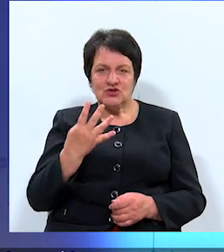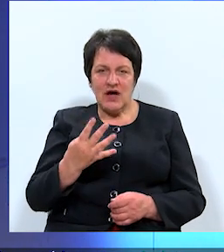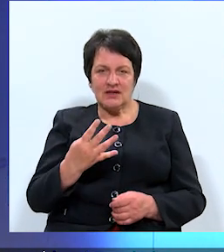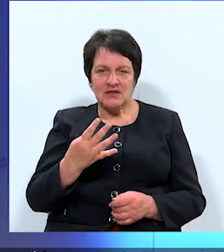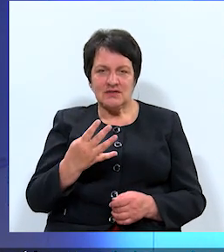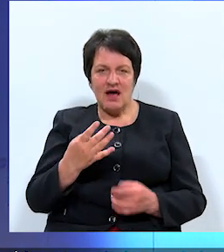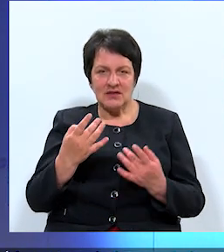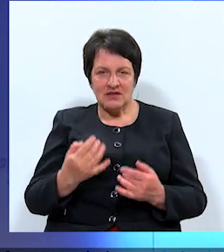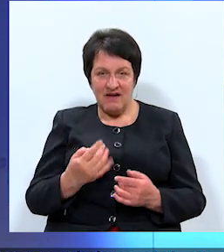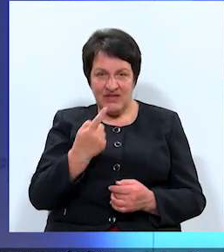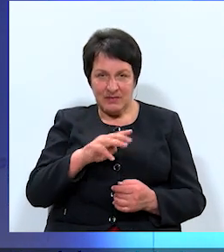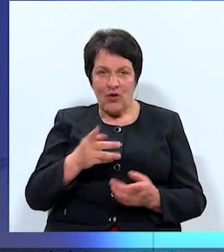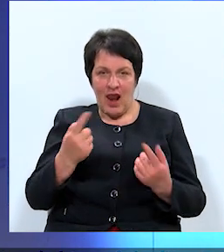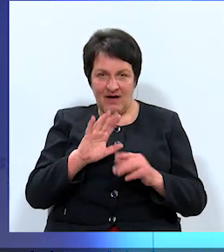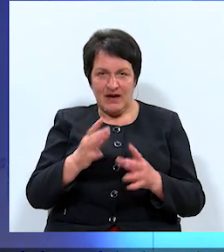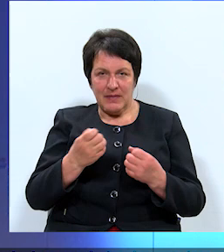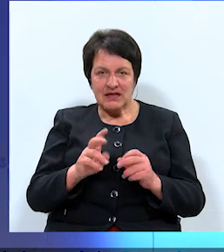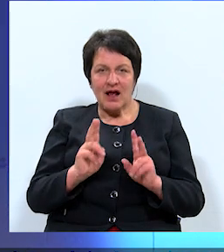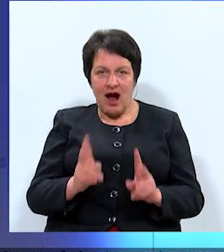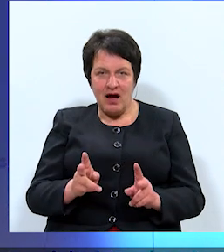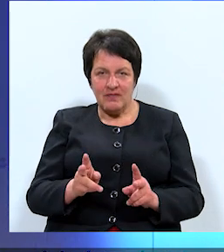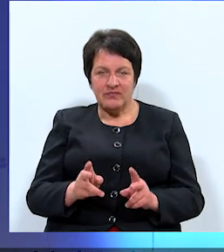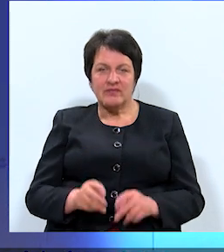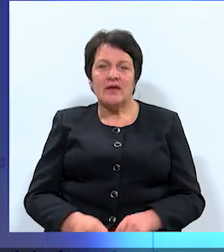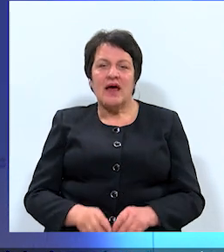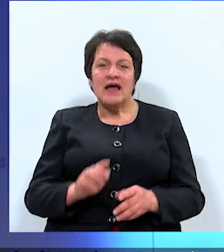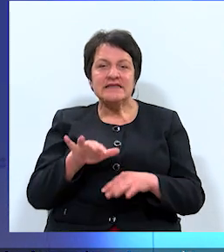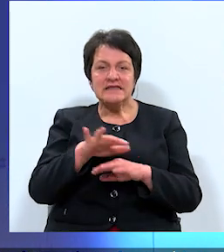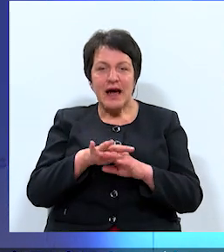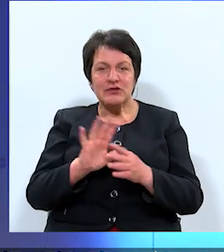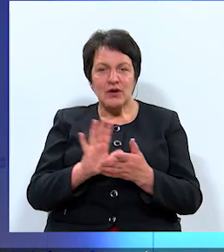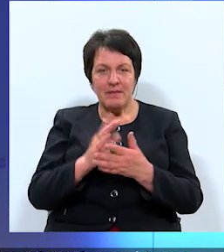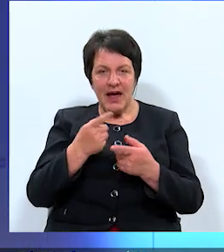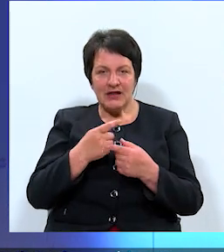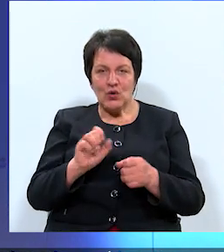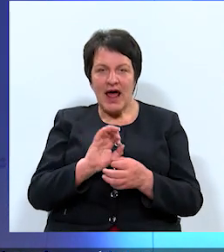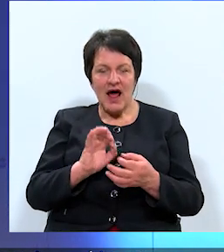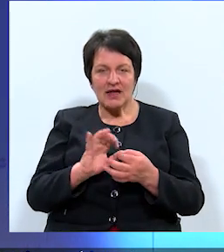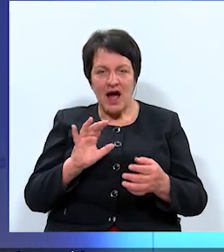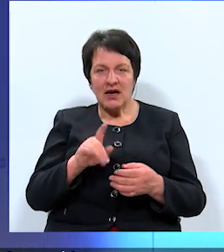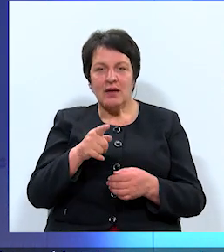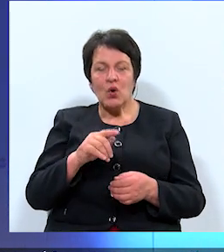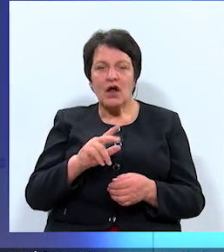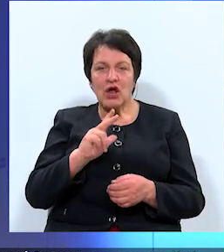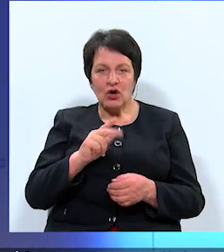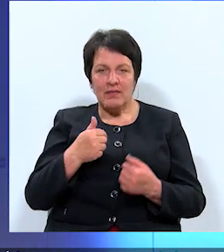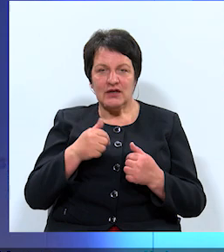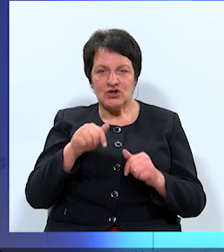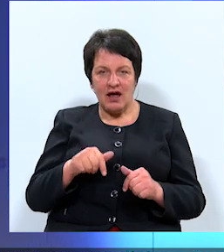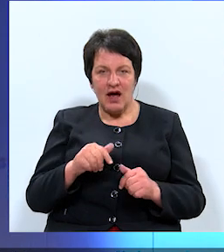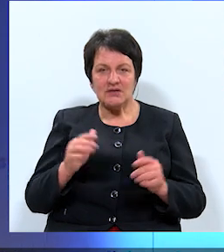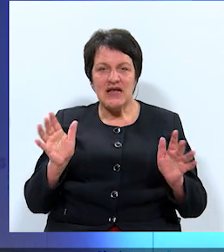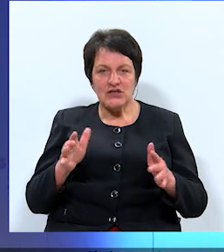minūtes laikā izstāstīt kā? Tieši tā. Sabiedrisko mēdīju neatkrību Daugavpilī mēs jau šajā